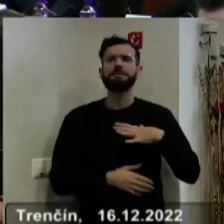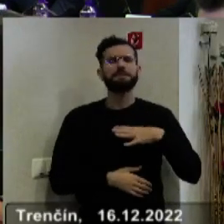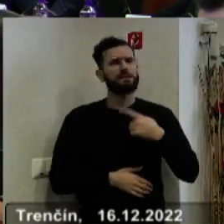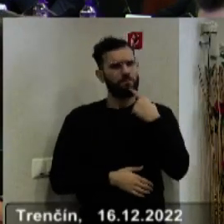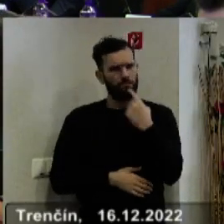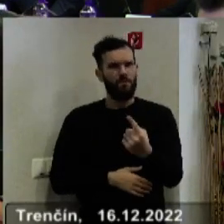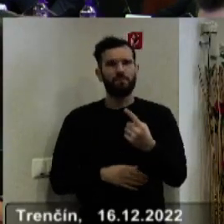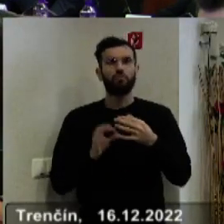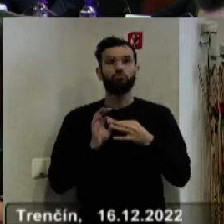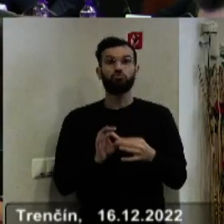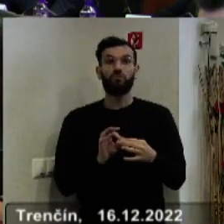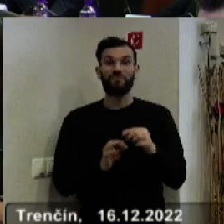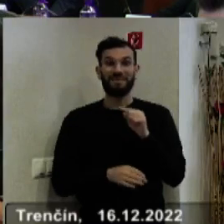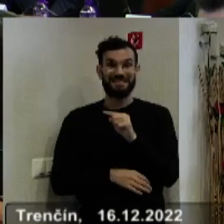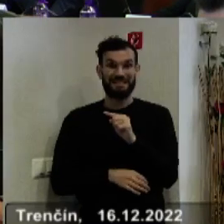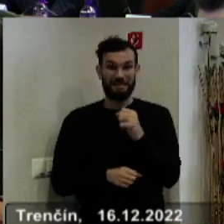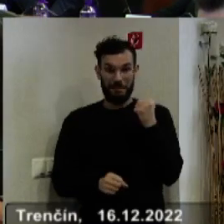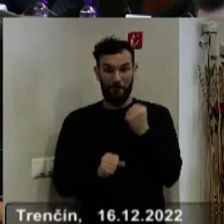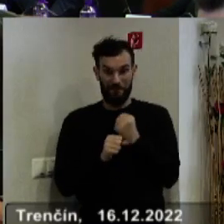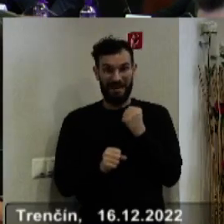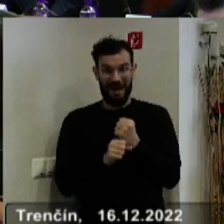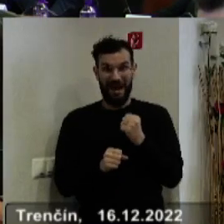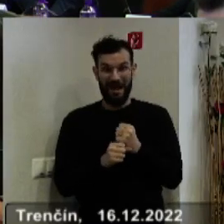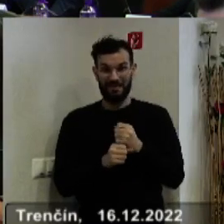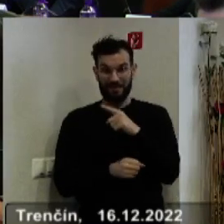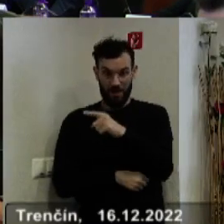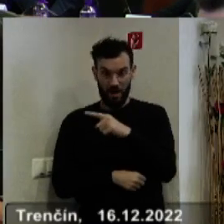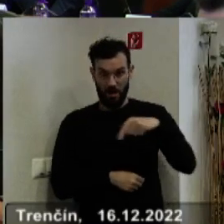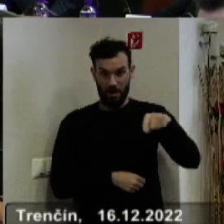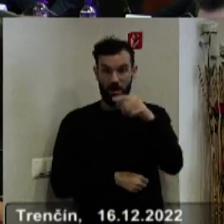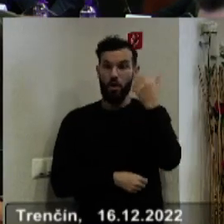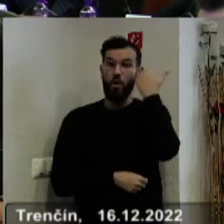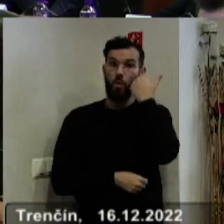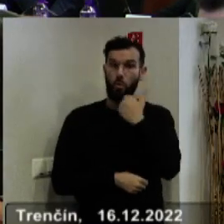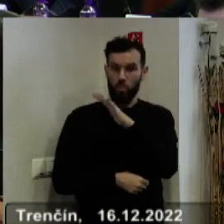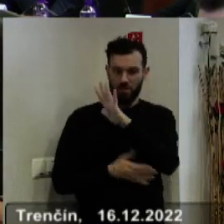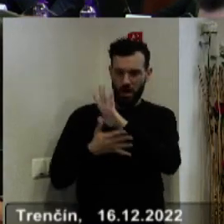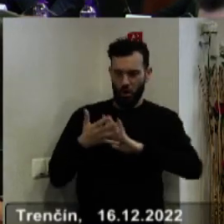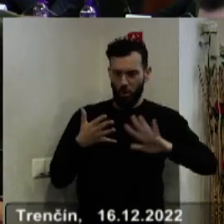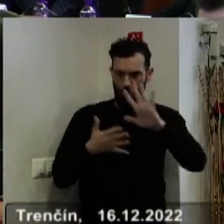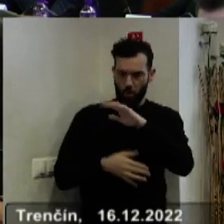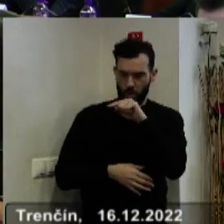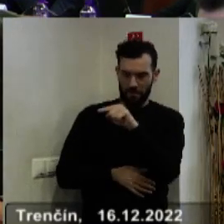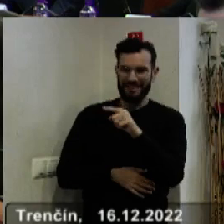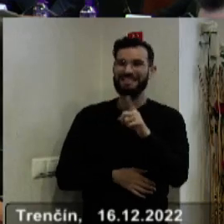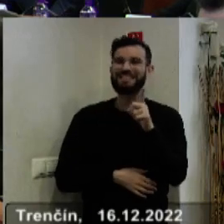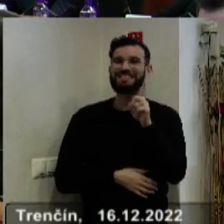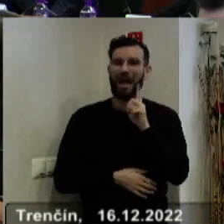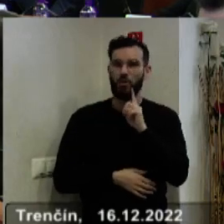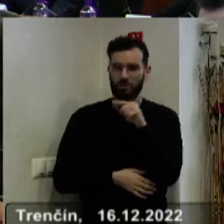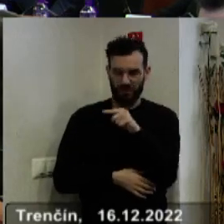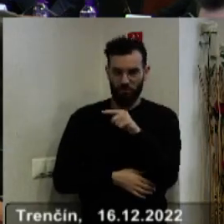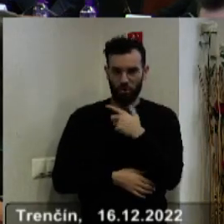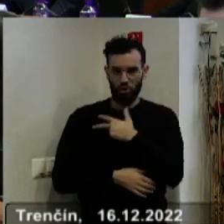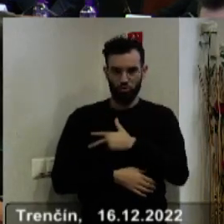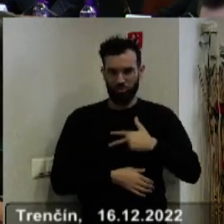chcem povedať, že to, čo robia u nás ľudia v tomto segmente našich činností, sarostlivosti na